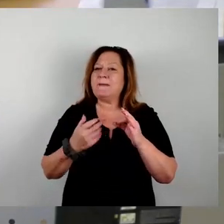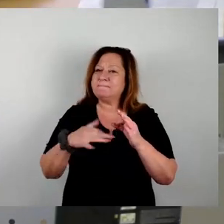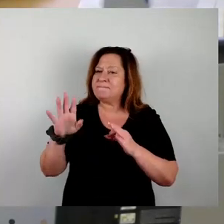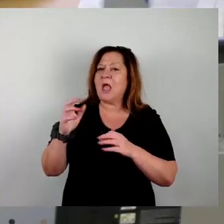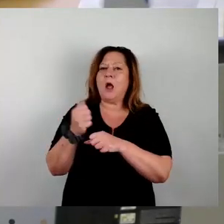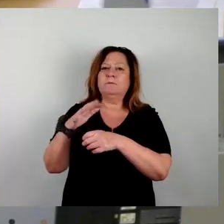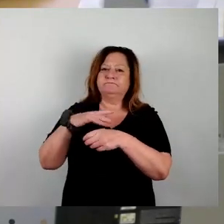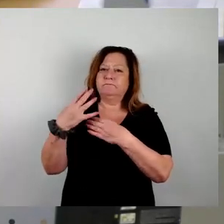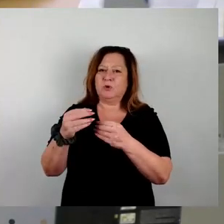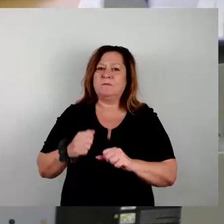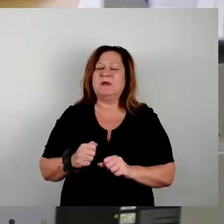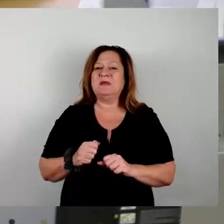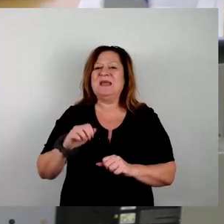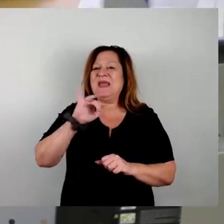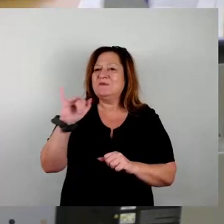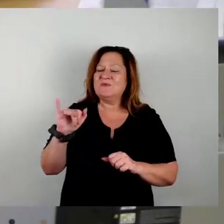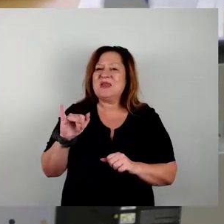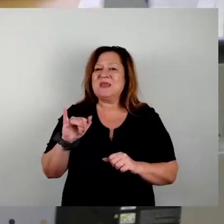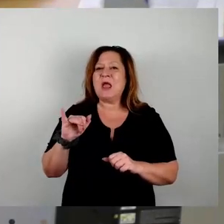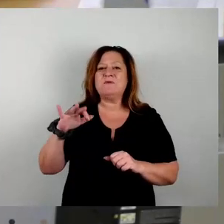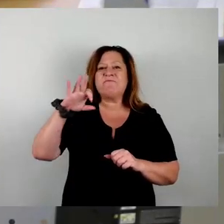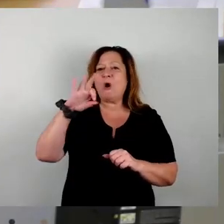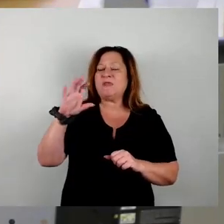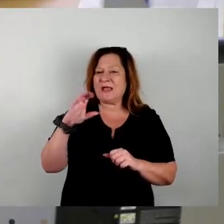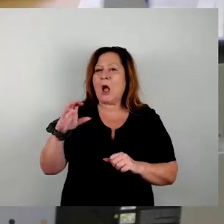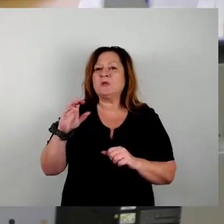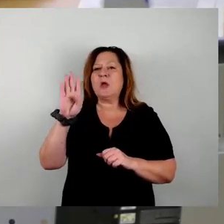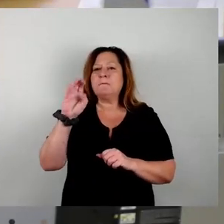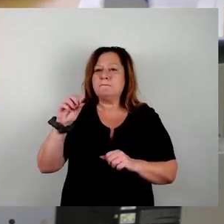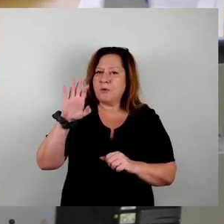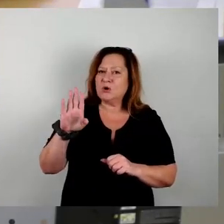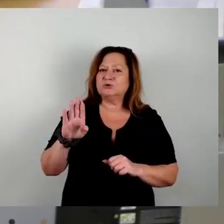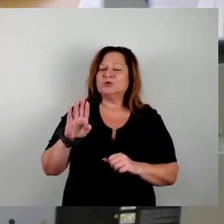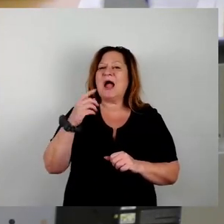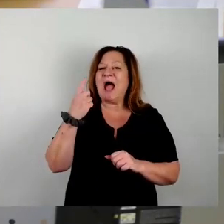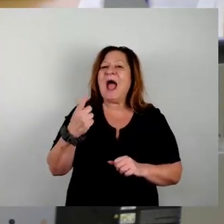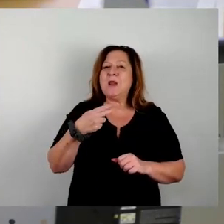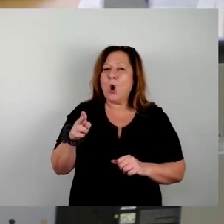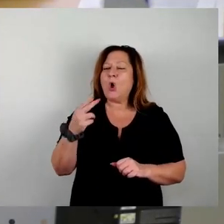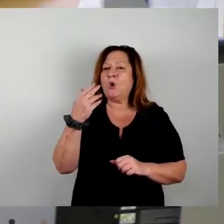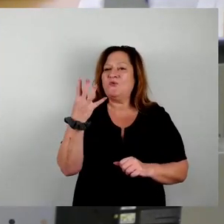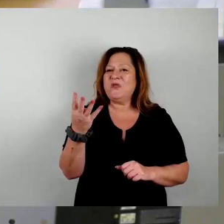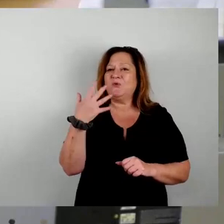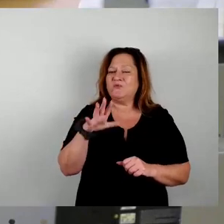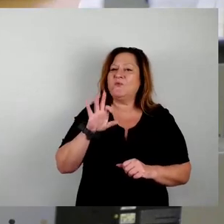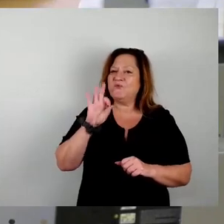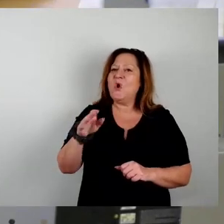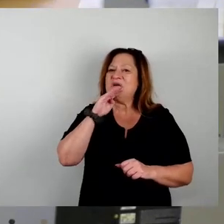Bosch, künftig hoffentlich auch die SMC, werden 1,54 Euro pro Kubikmeter für das Wasser zahlen.